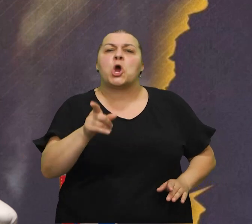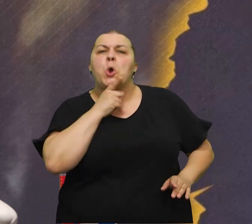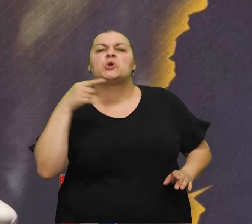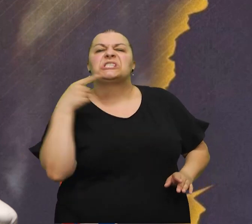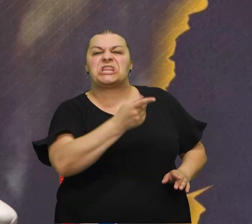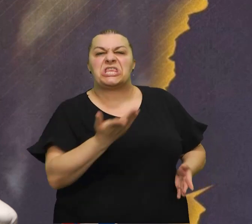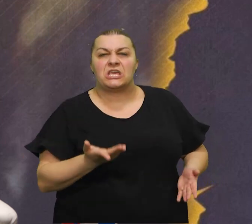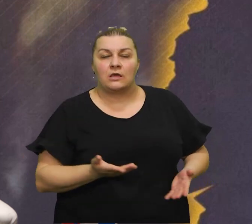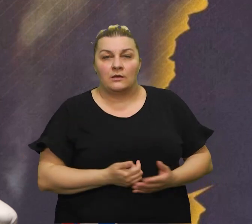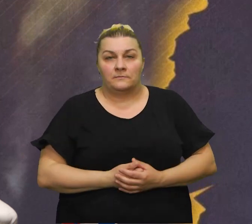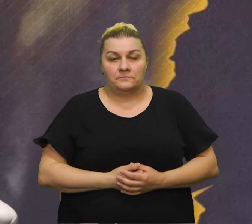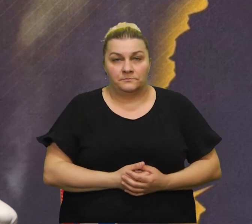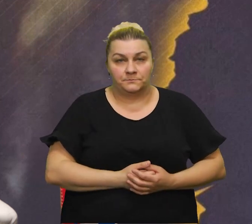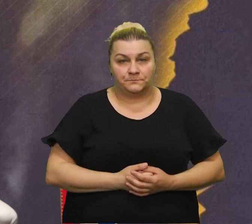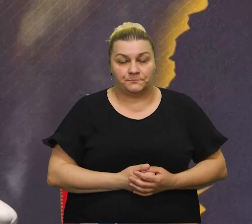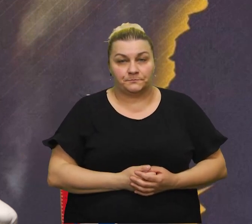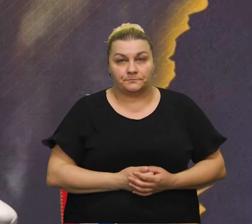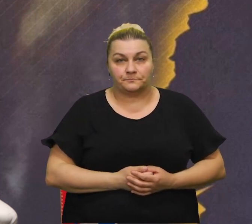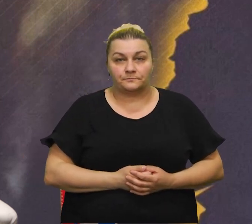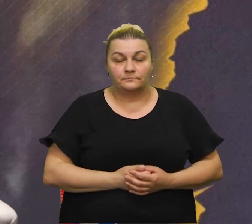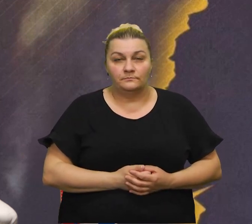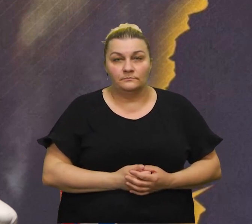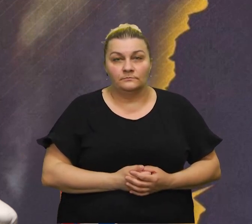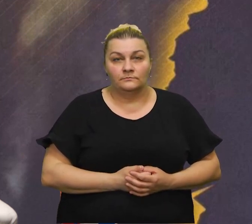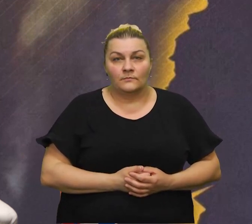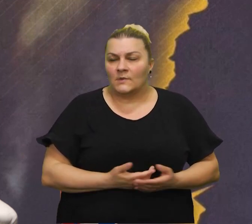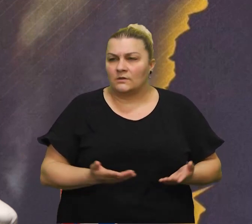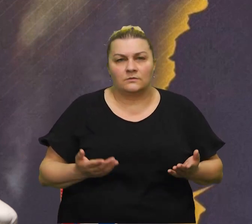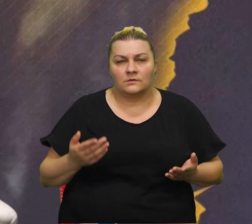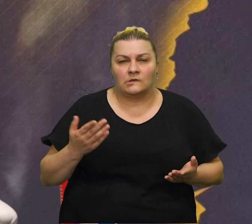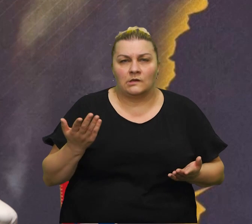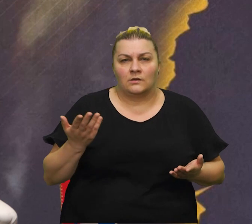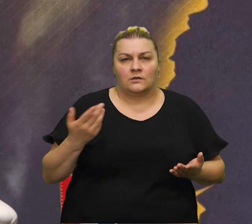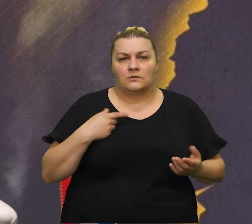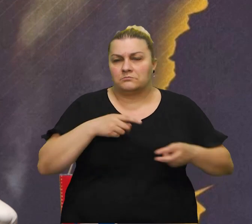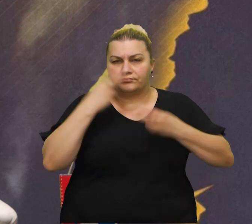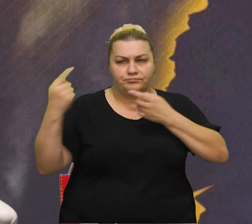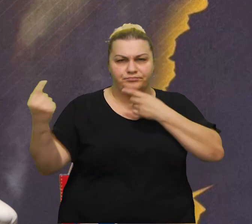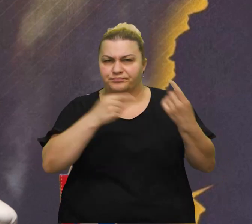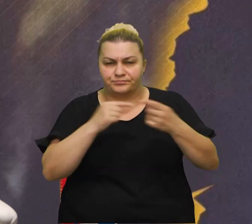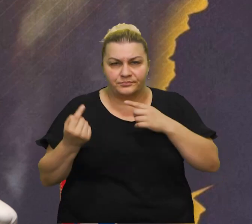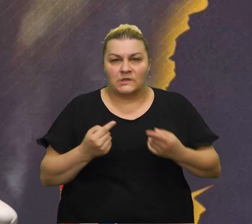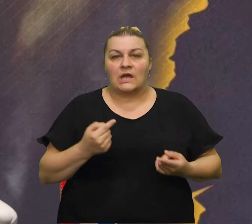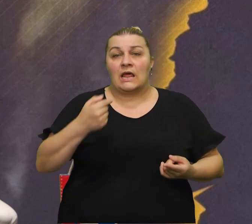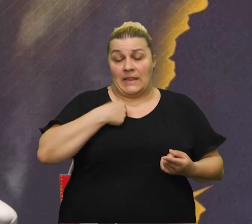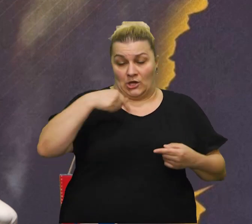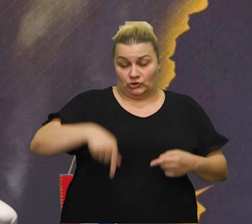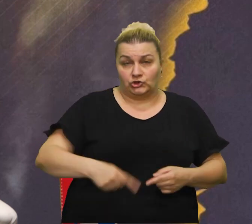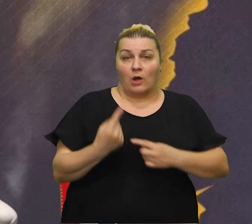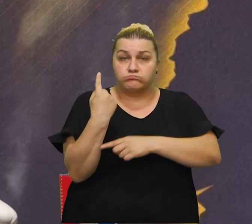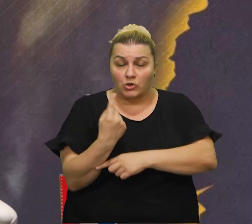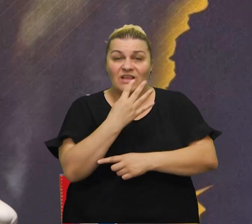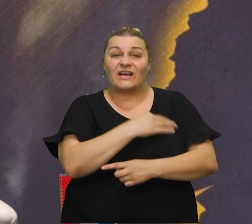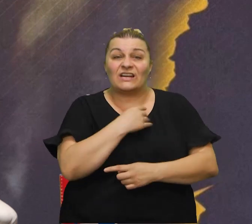govori, a ko si ti, govori, ko si ti. Ja govorim, pa šta kaš, ti mi taš ko sam ja. Ja kažem, moja proslava, naša proslava,